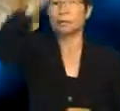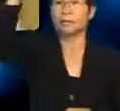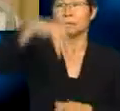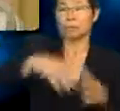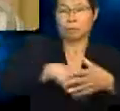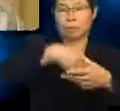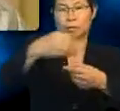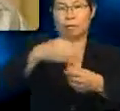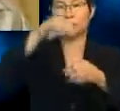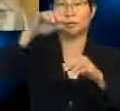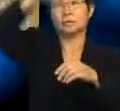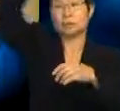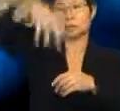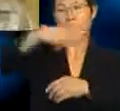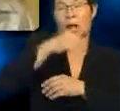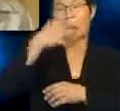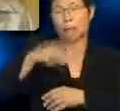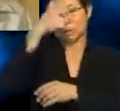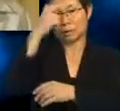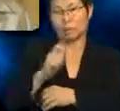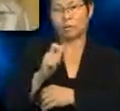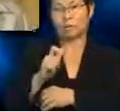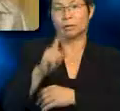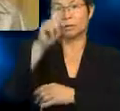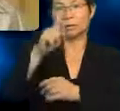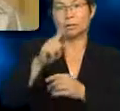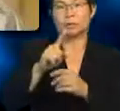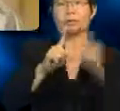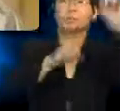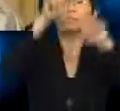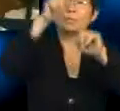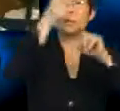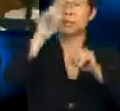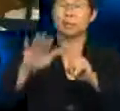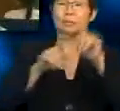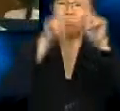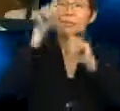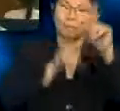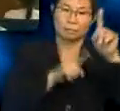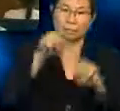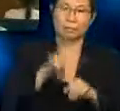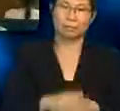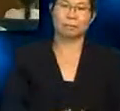mengeluarkan cahaya dan haba kerana ia sebutir bintang. Bagus, bidat.